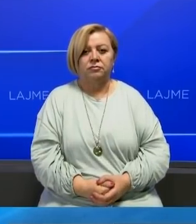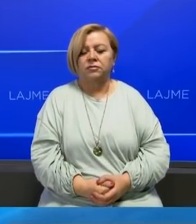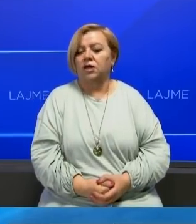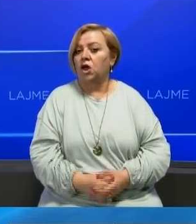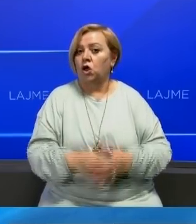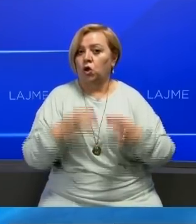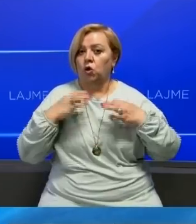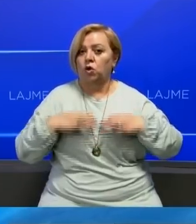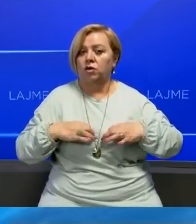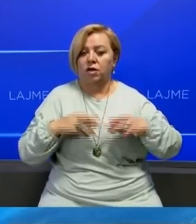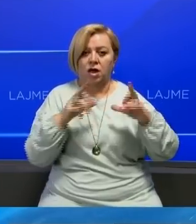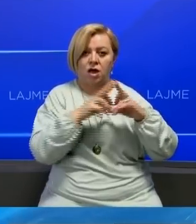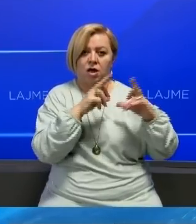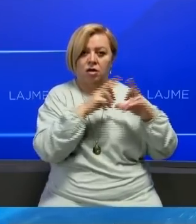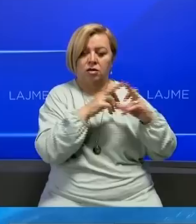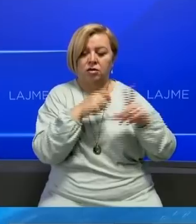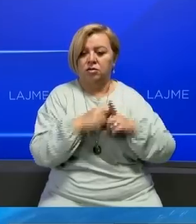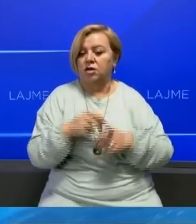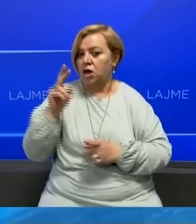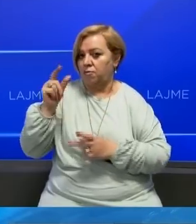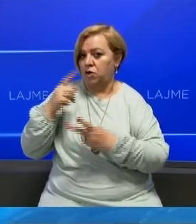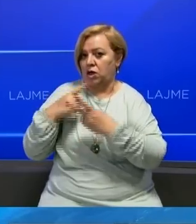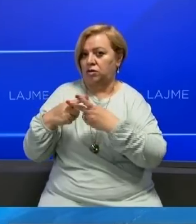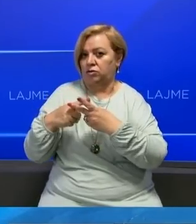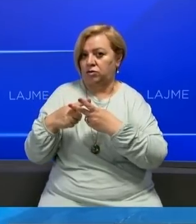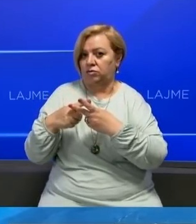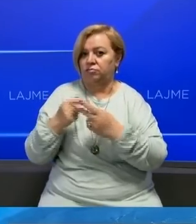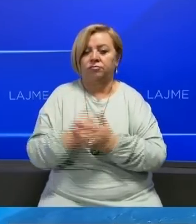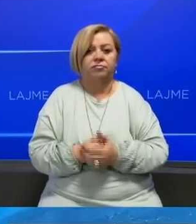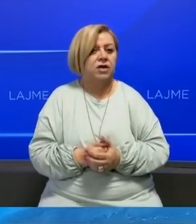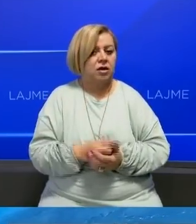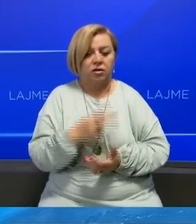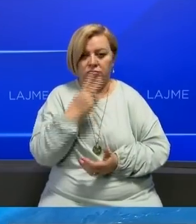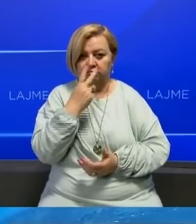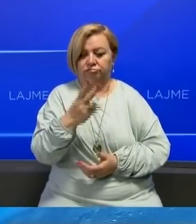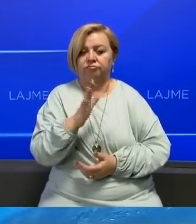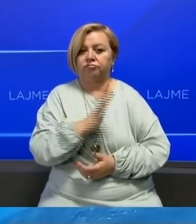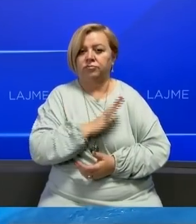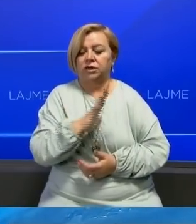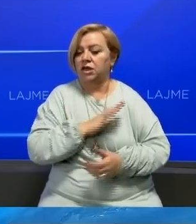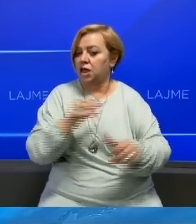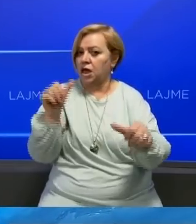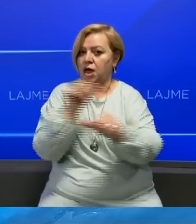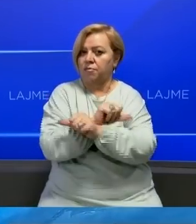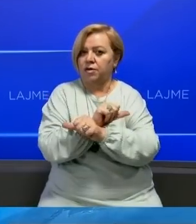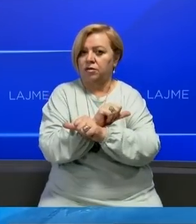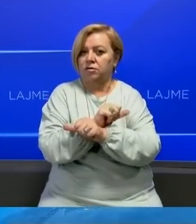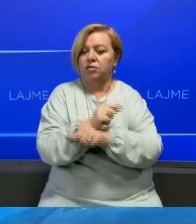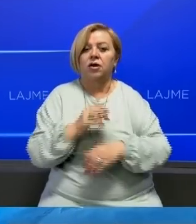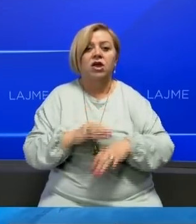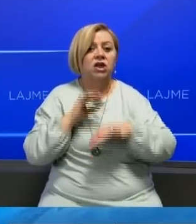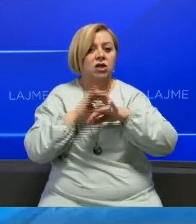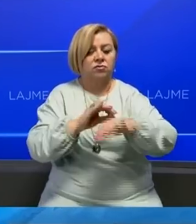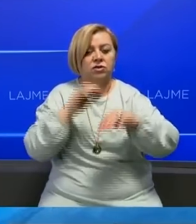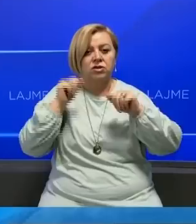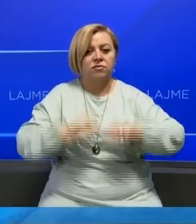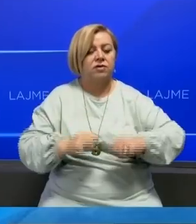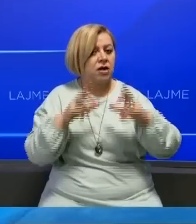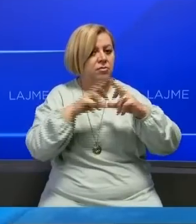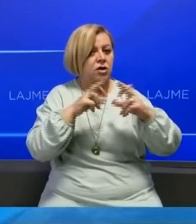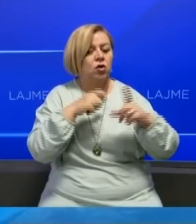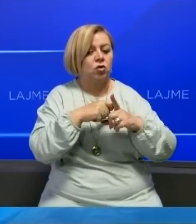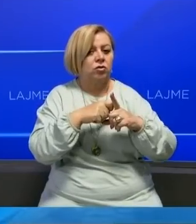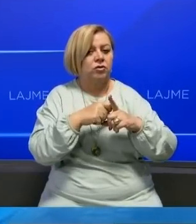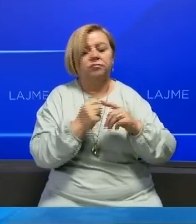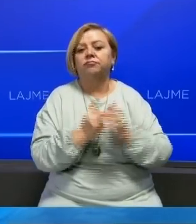Kryetari i AAKS Ramush Haradinaj e konsideron të rezikshme e të gabuar qasjën e kreut të qeverisë Kosovës Albin Kurti